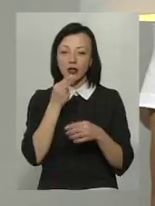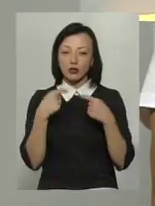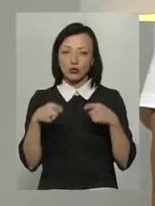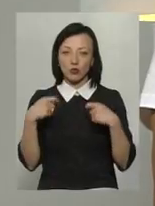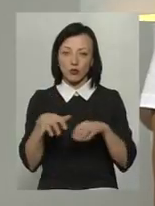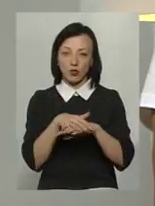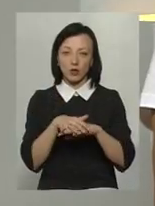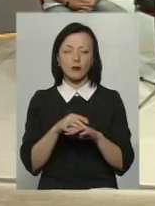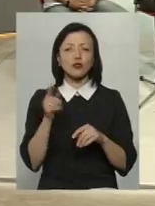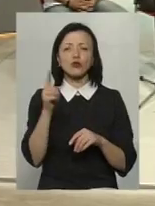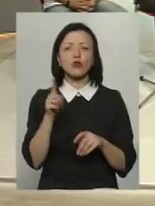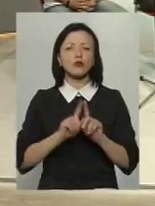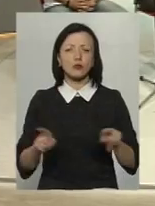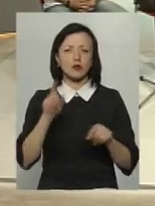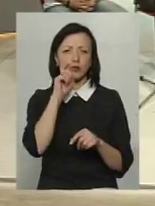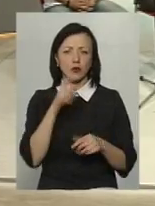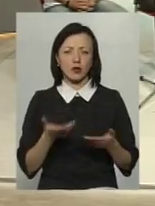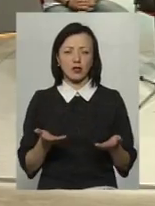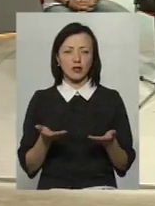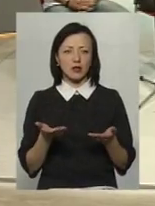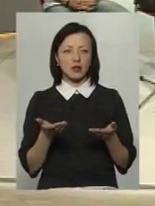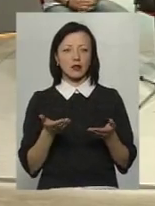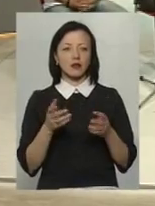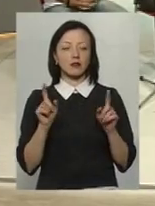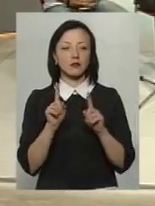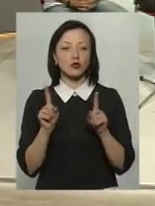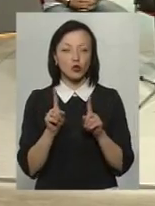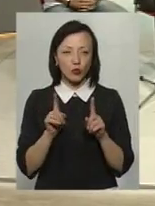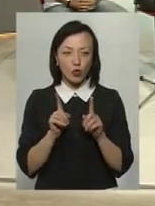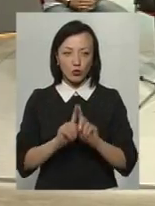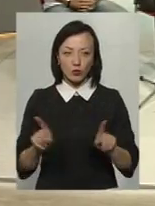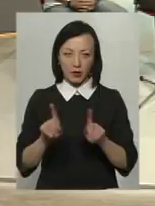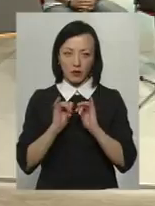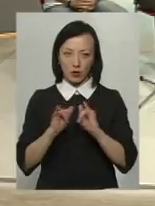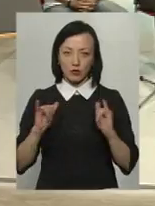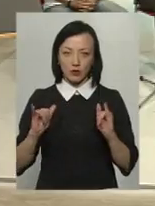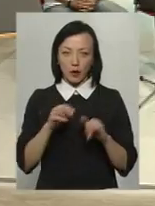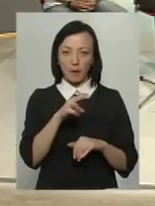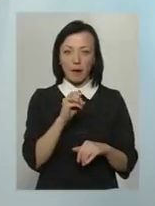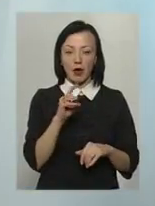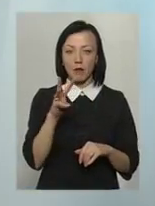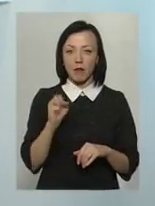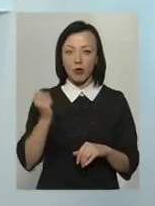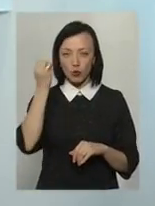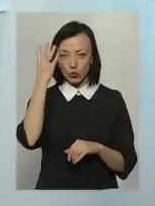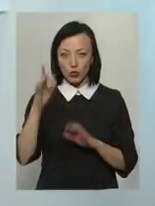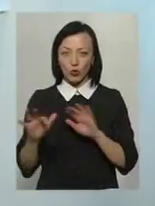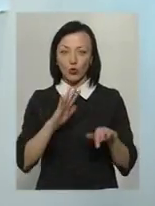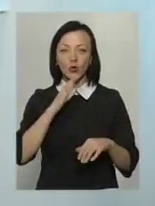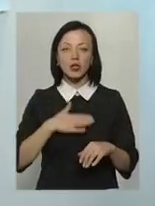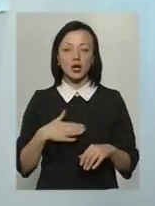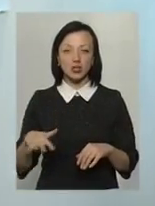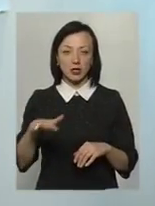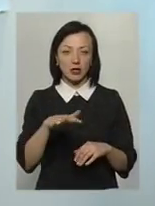особливість України? В чому, власне, особливість розвитку пермокультурного руху саме на нашій території?